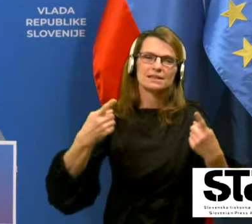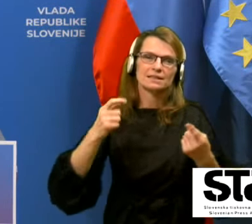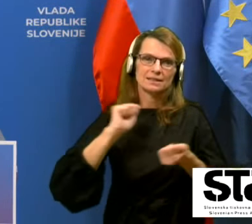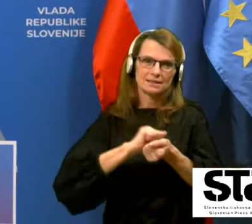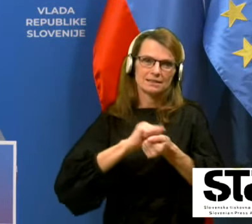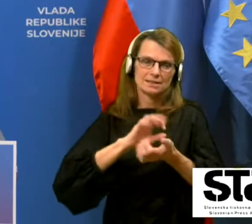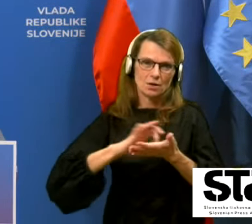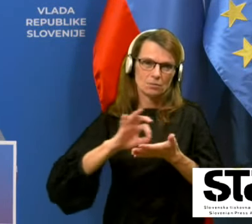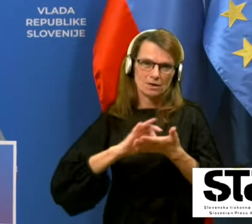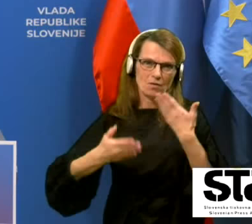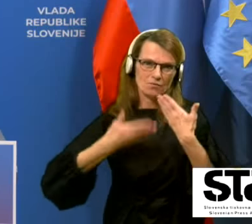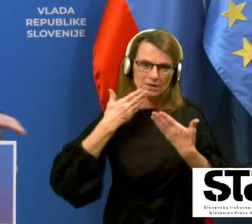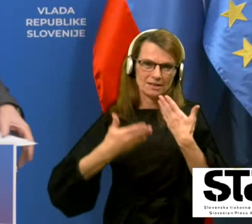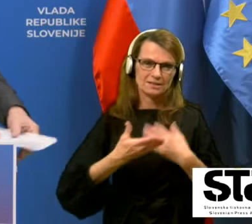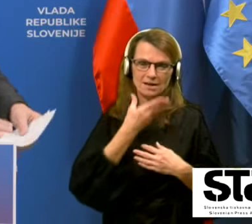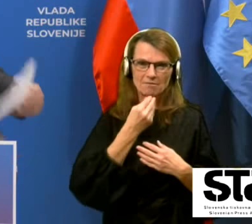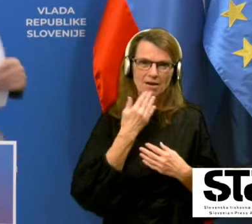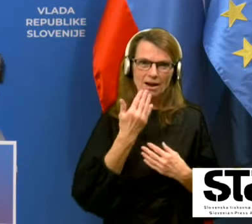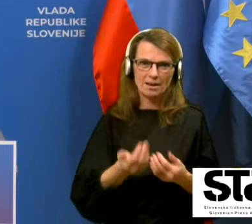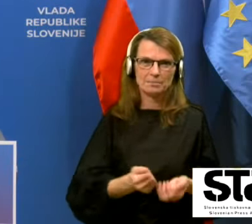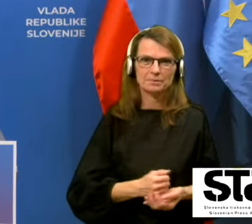tiskovne konference. Hvala lepa.